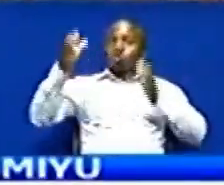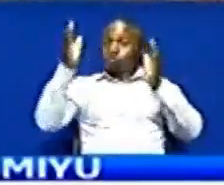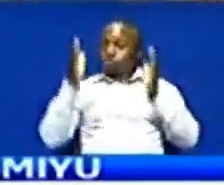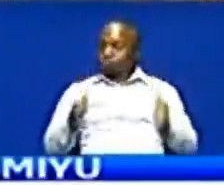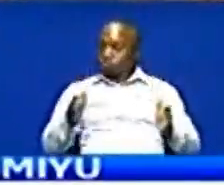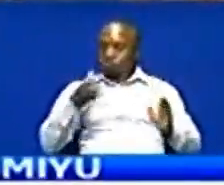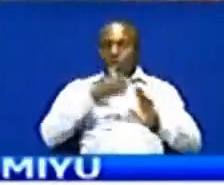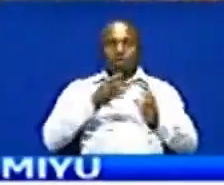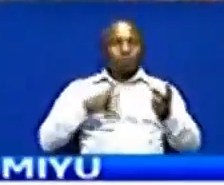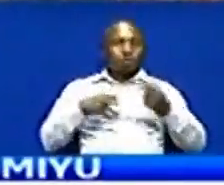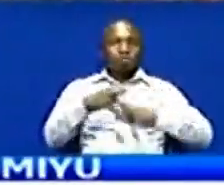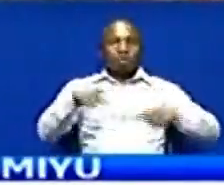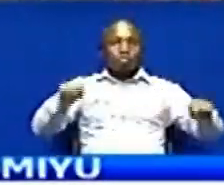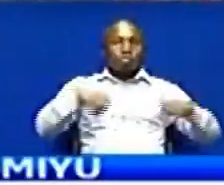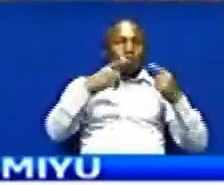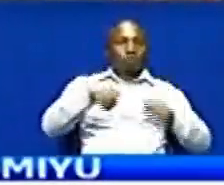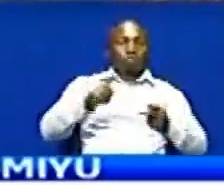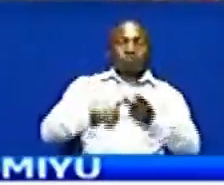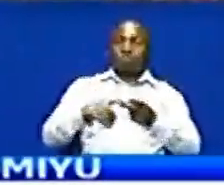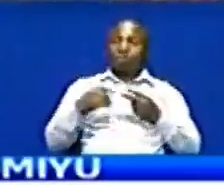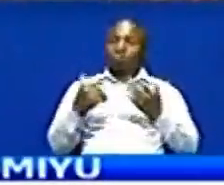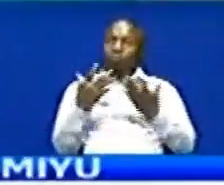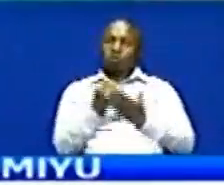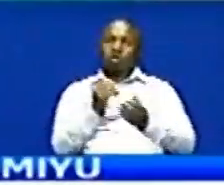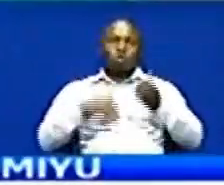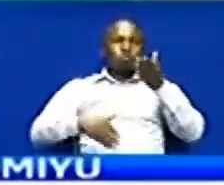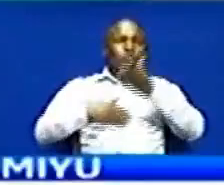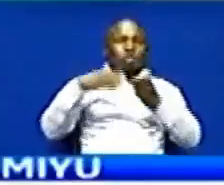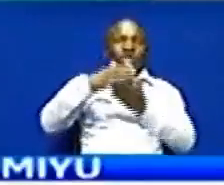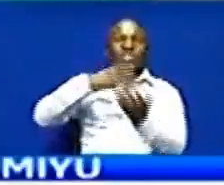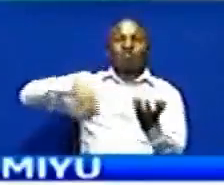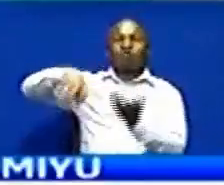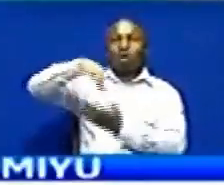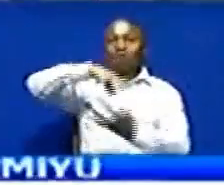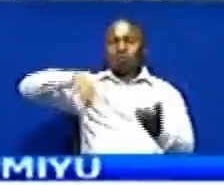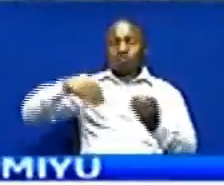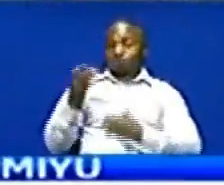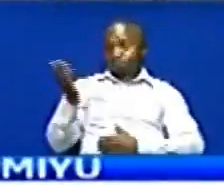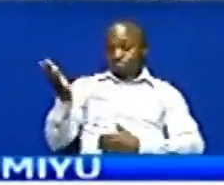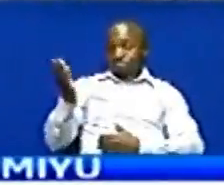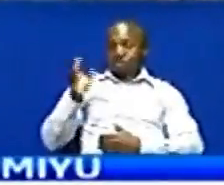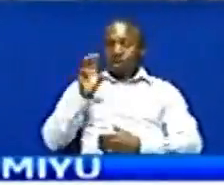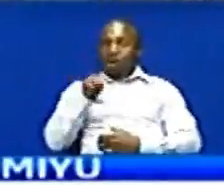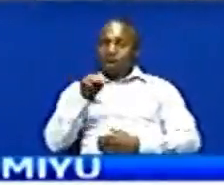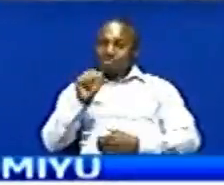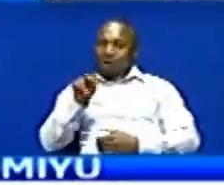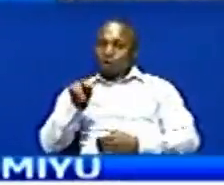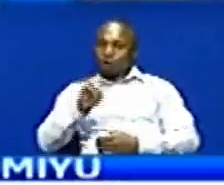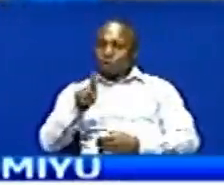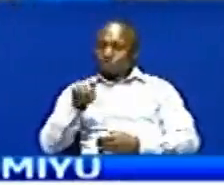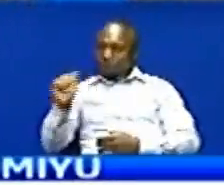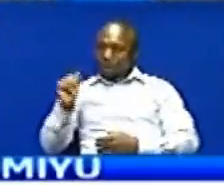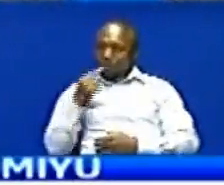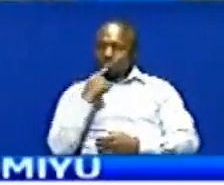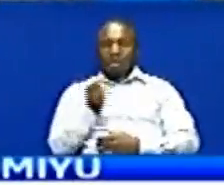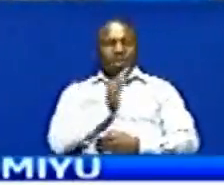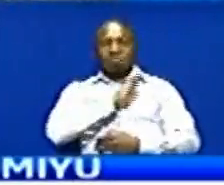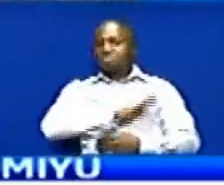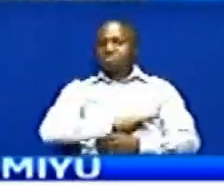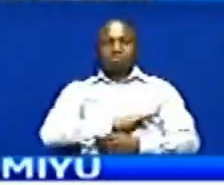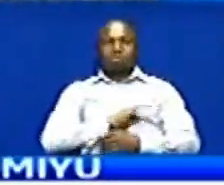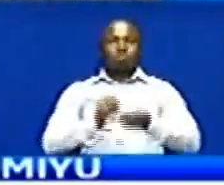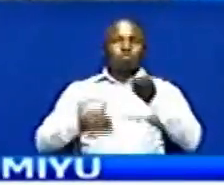kutatua mgugoro uriopo Sukoni hapo na ujienzi holela wa vibanda Vilivyo jengwa Manoza mesema halizishu na ujienzi holela wa vibanda